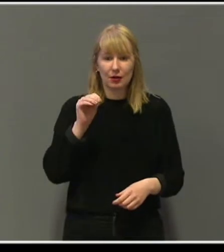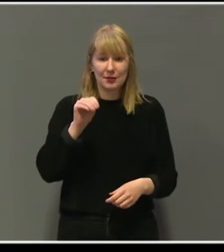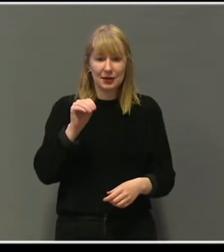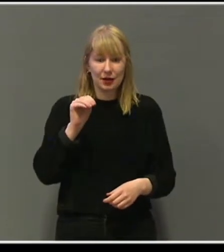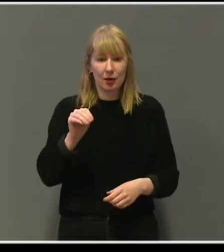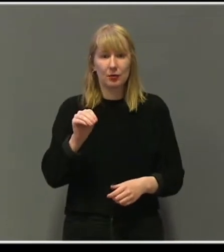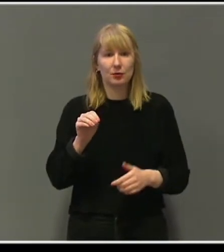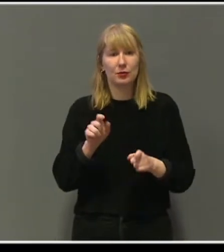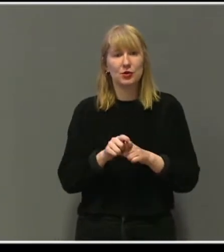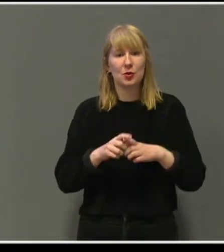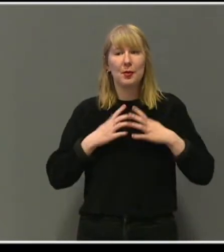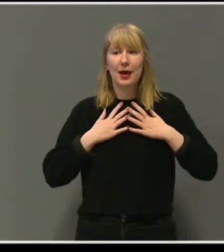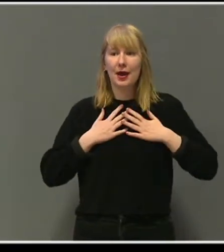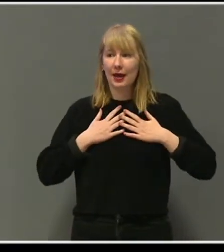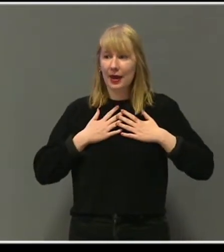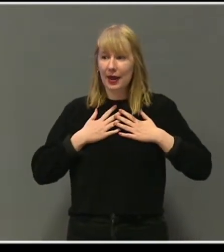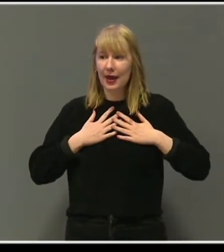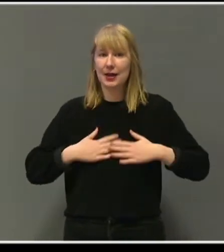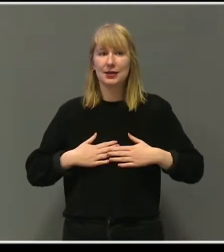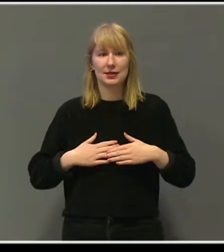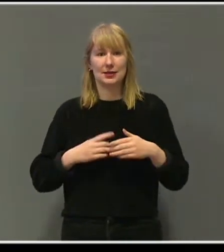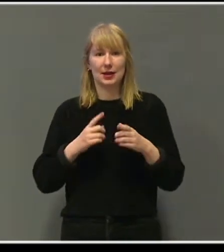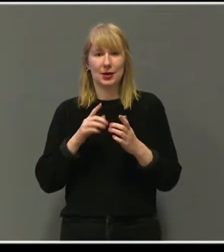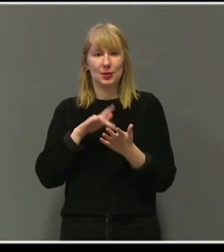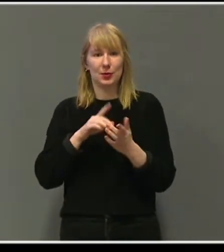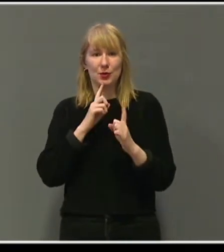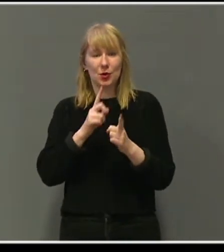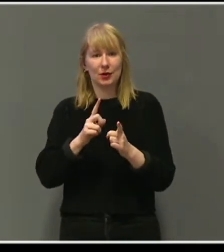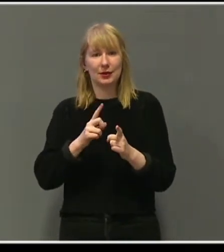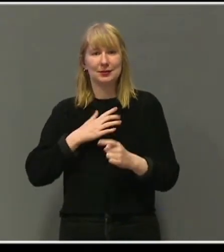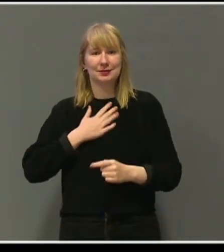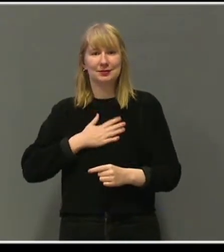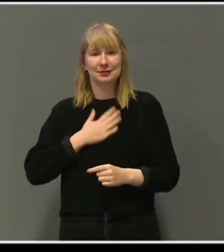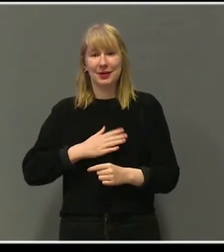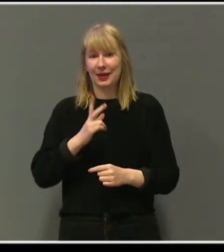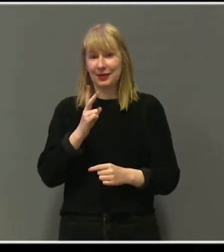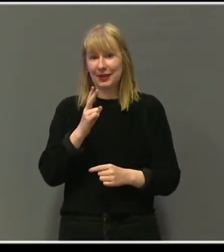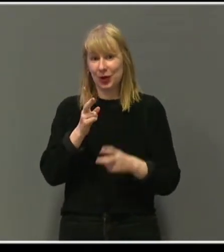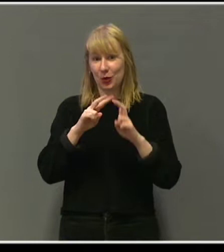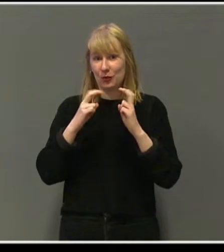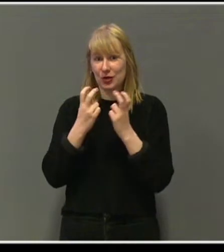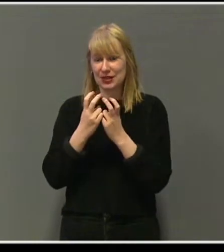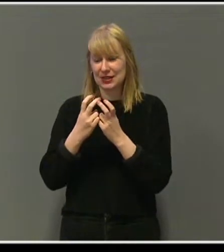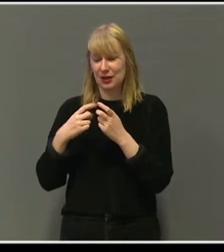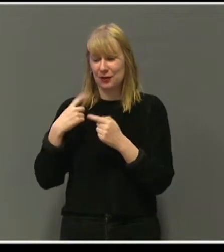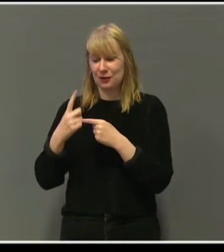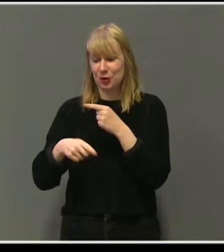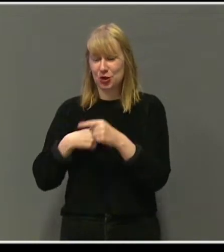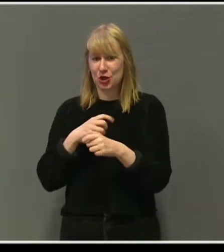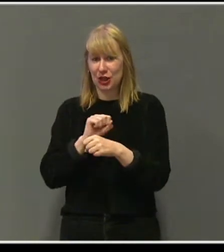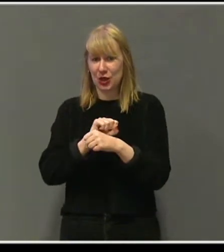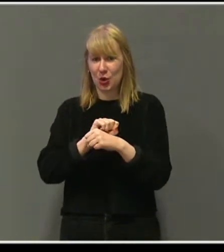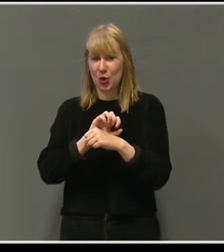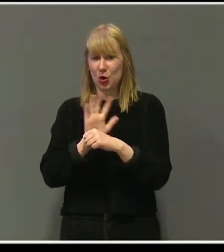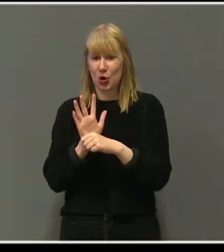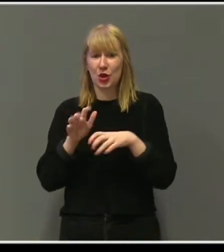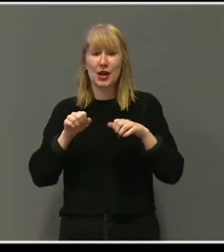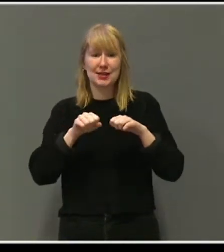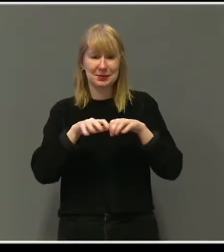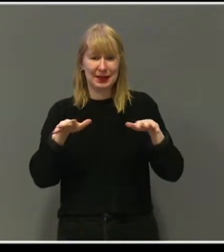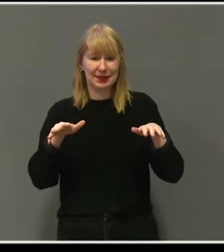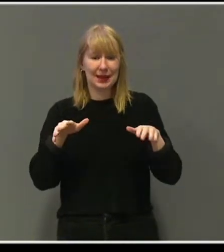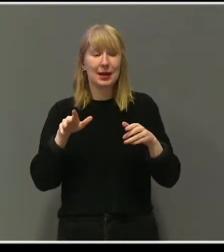Som helsebyrå er jeg glad for at vi fortsatt har disse digitale konferansene. Det er litt koronasmitte i byen vår igjen og i landet vårt.